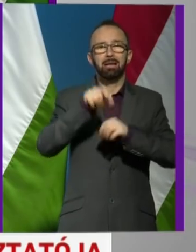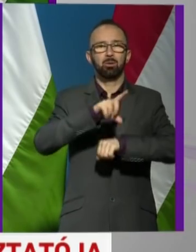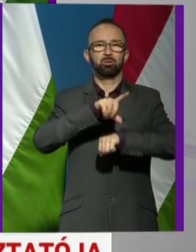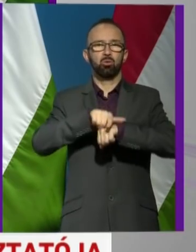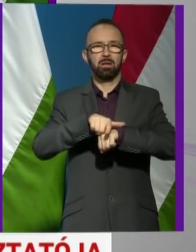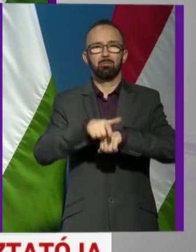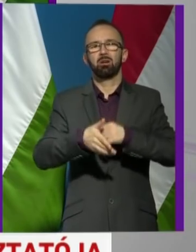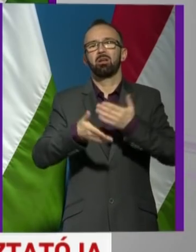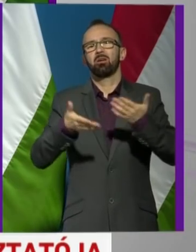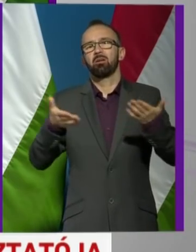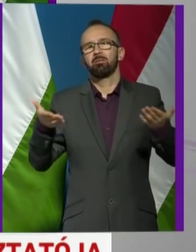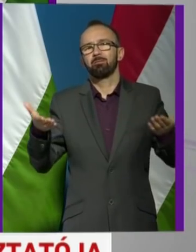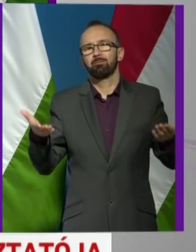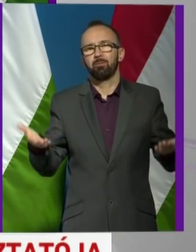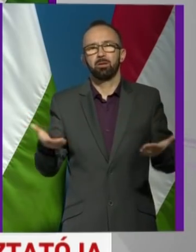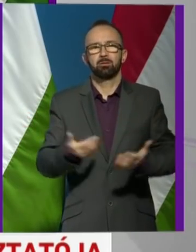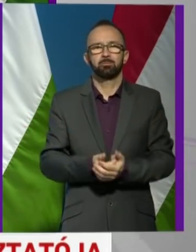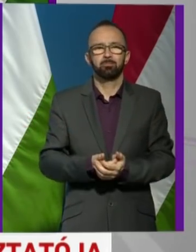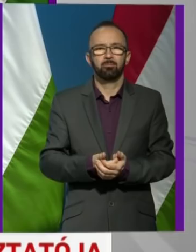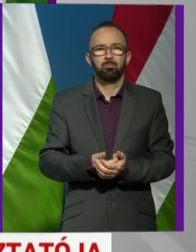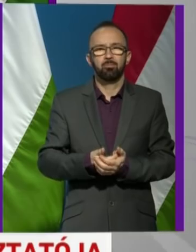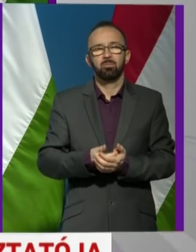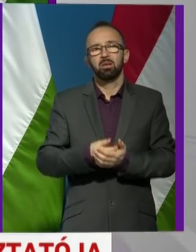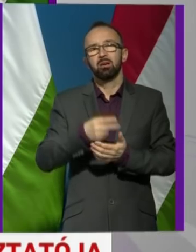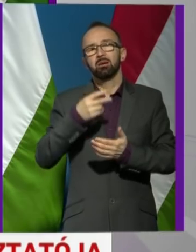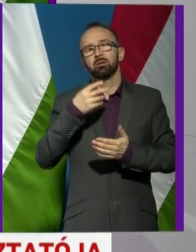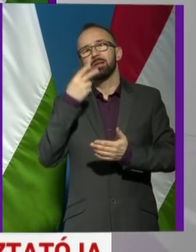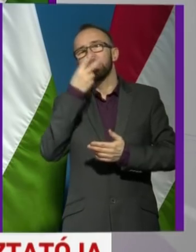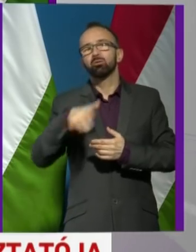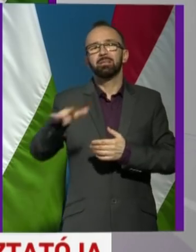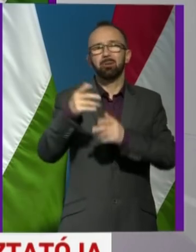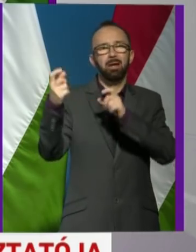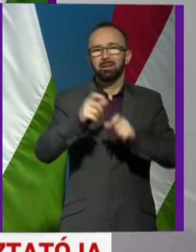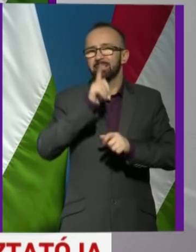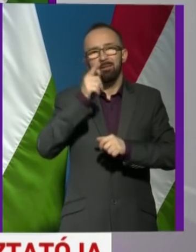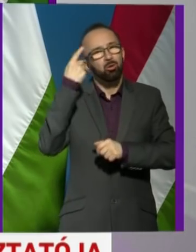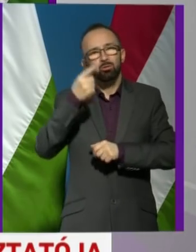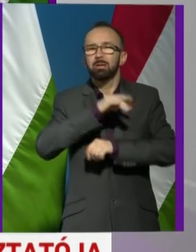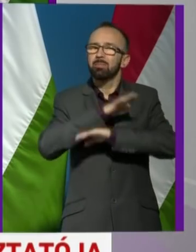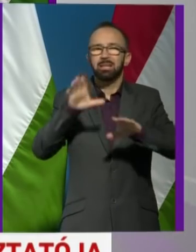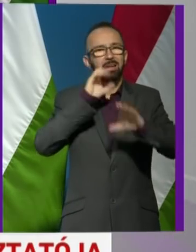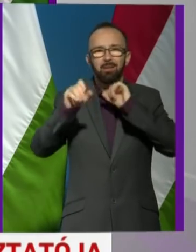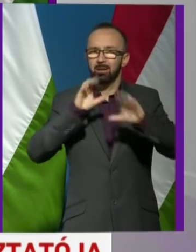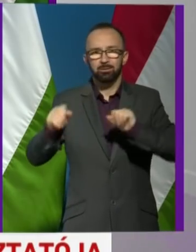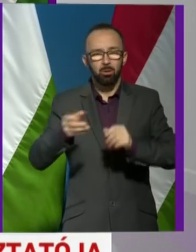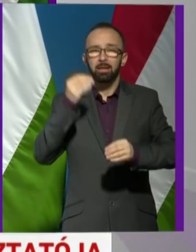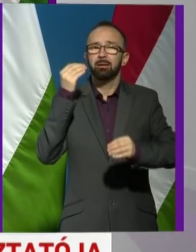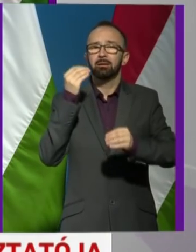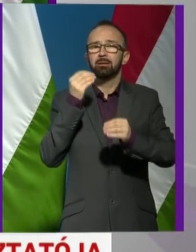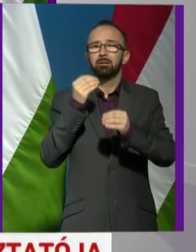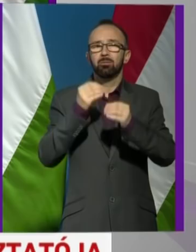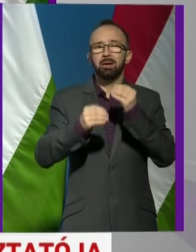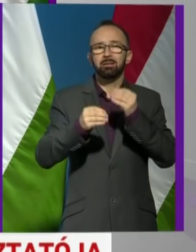órában, vagy elő látótérbe kerülnek, nem fogok tudni mindenre válaszolni, mert